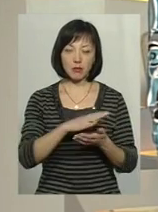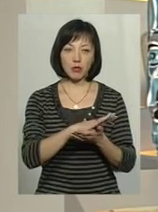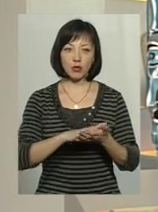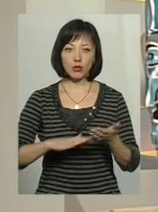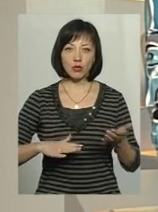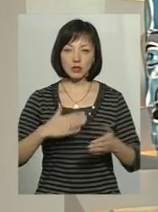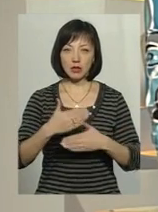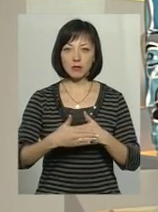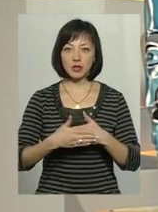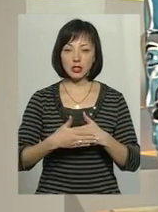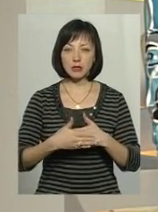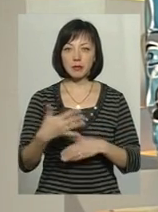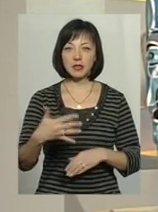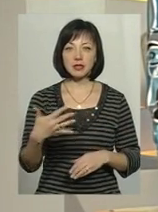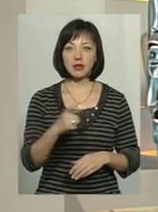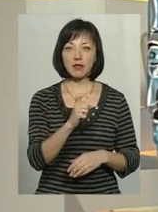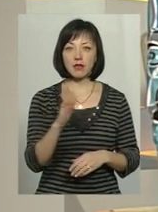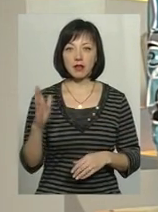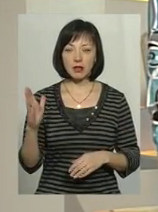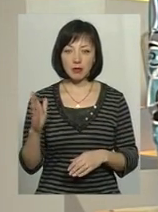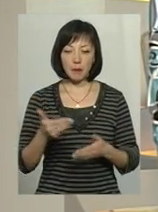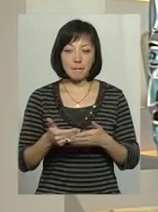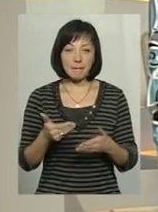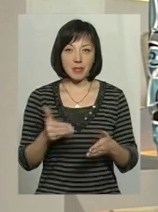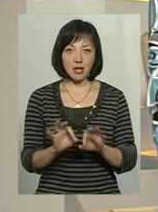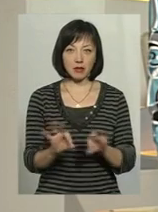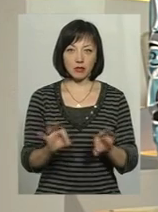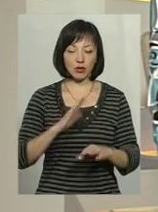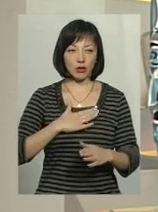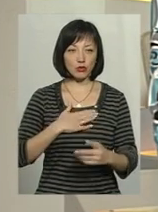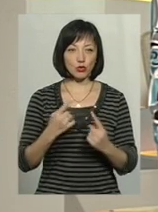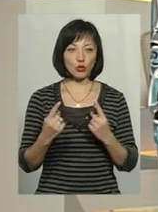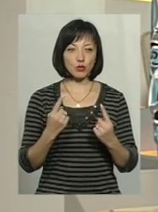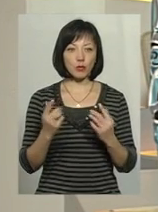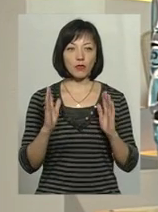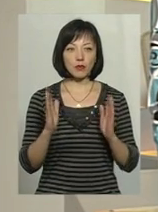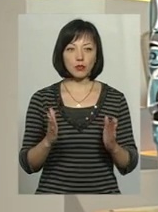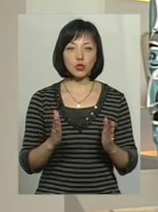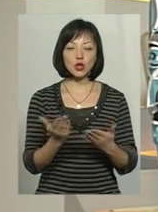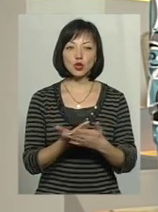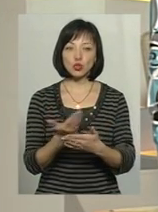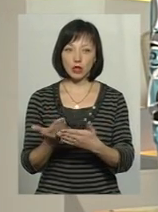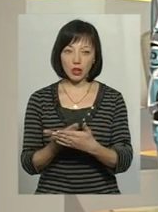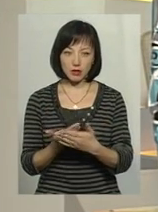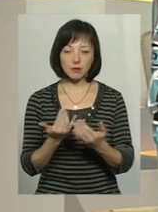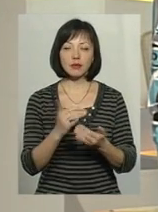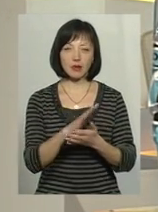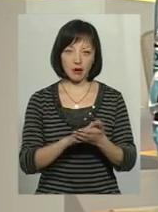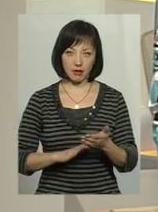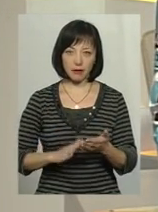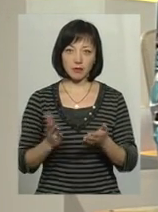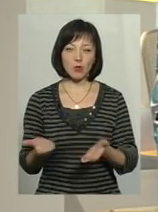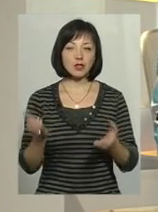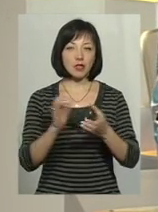найближчих 50 хвилин. Прологом для нашої розмови нинішньої стане наступний сюжет. А далі я